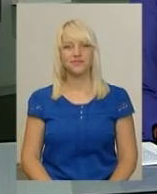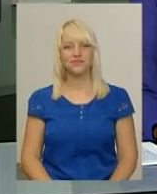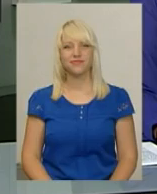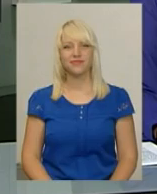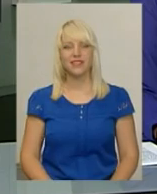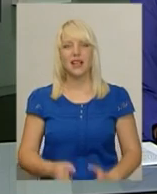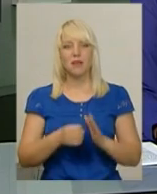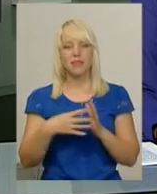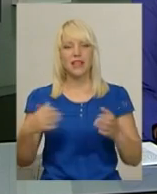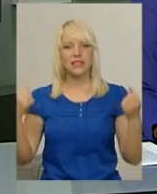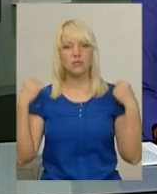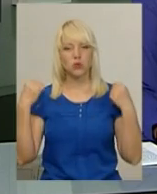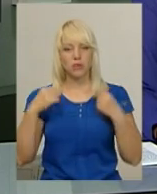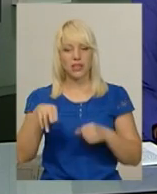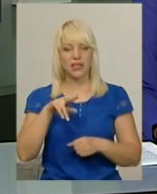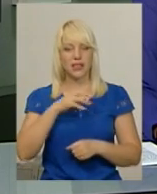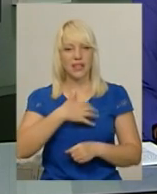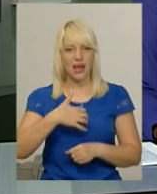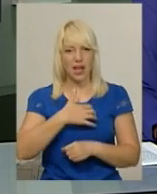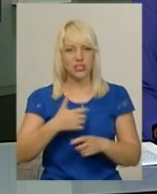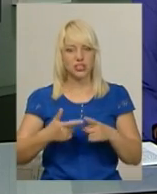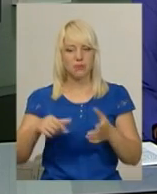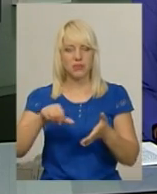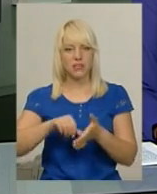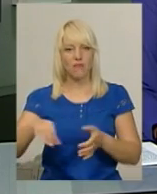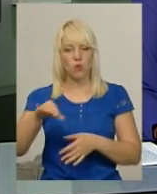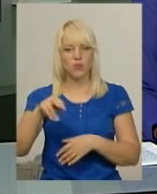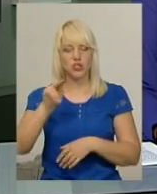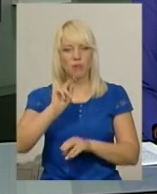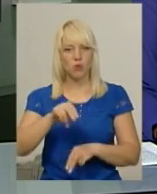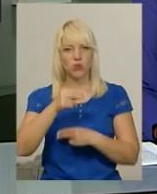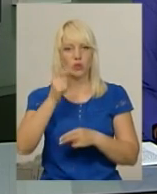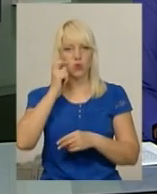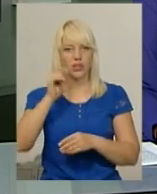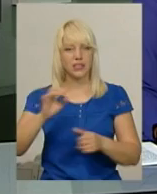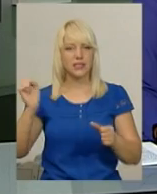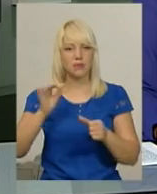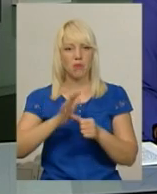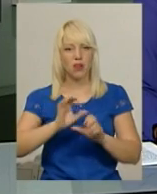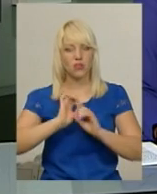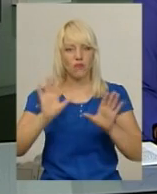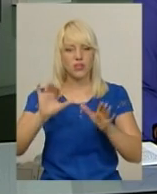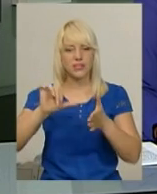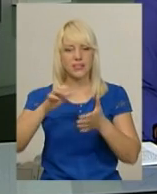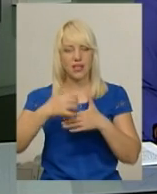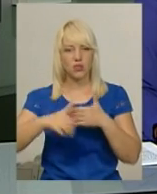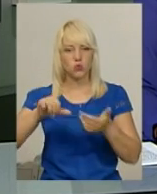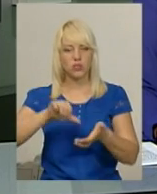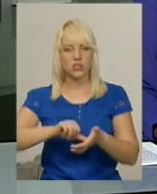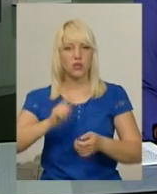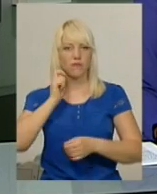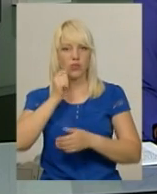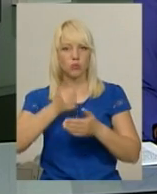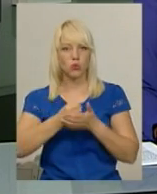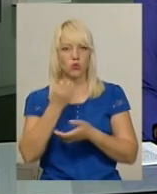15 спортсменів з Деражні представлять область на Чемпіонаті України з пляжного волейболу серед учасників віком до 14 років.